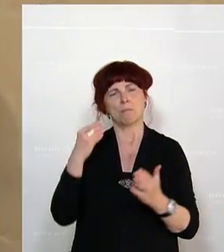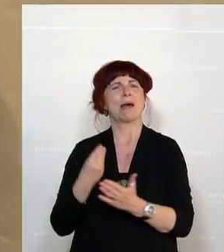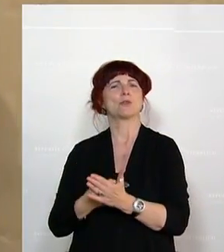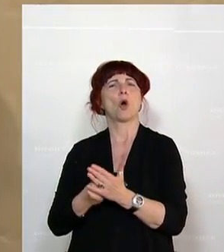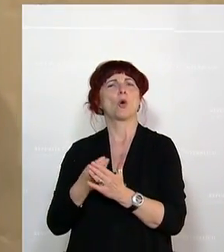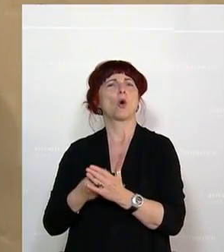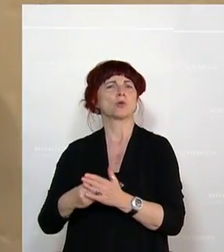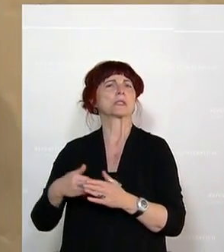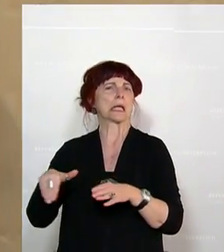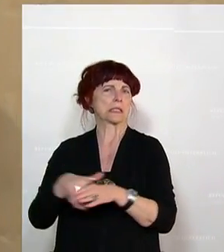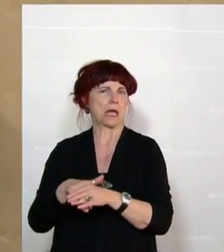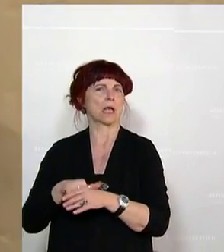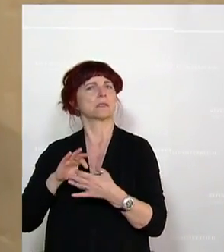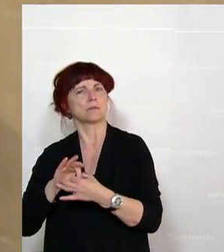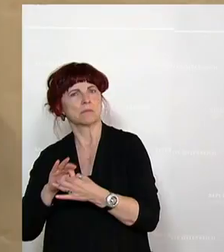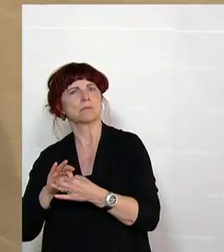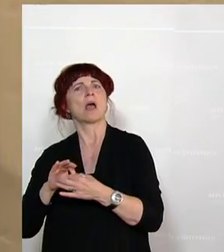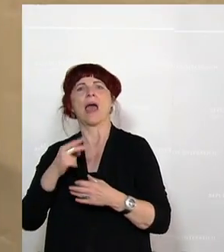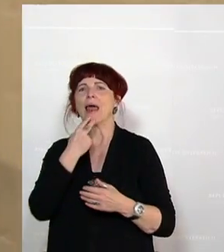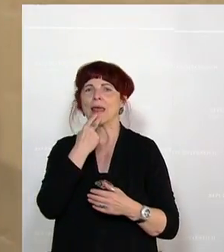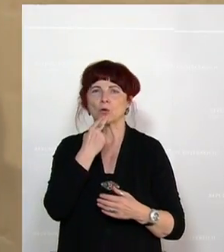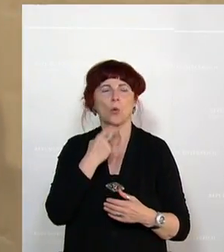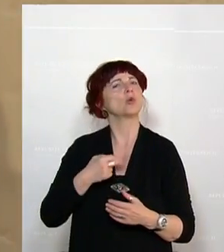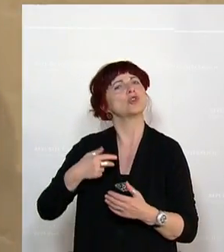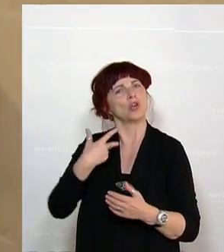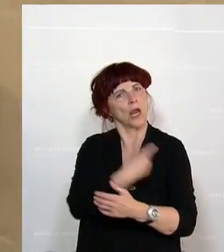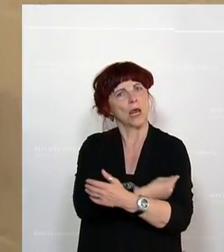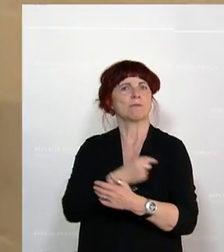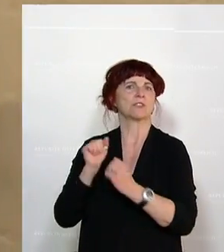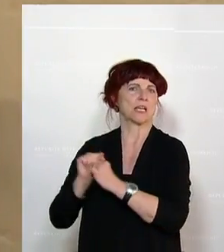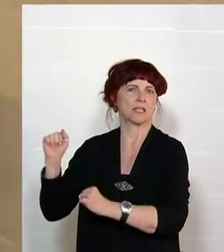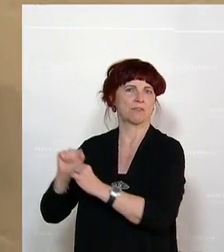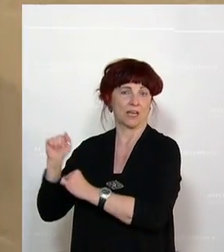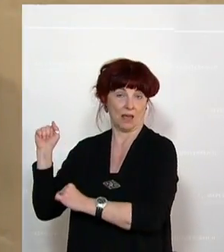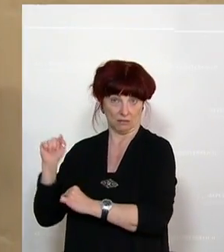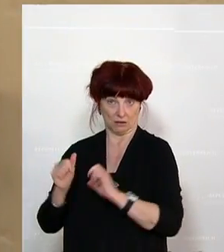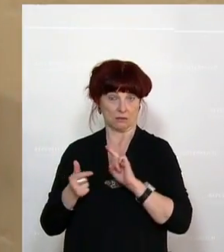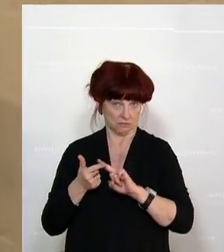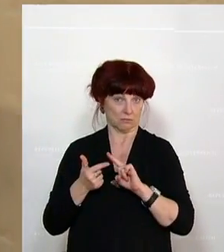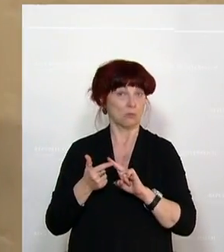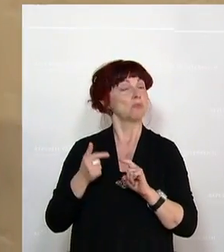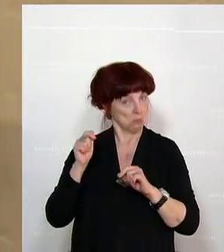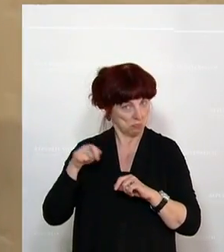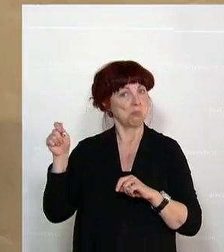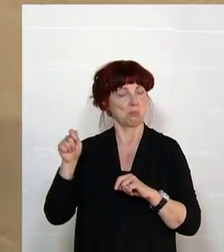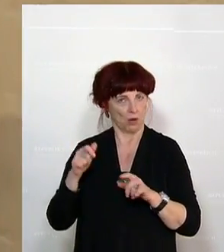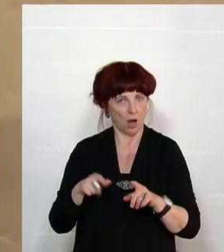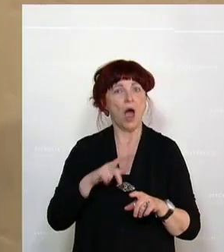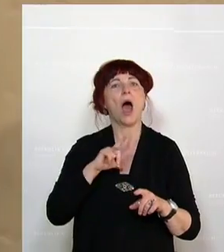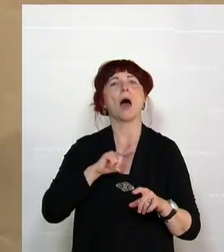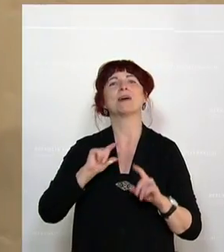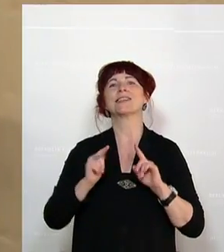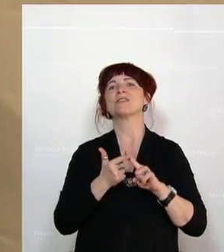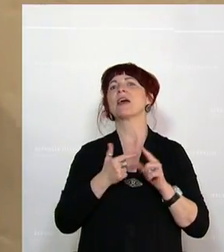Impfpasszertifikaten geht, von uns durchaus eine Zustimmung erfährt, ist bereits der zweite Punkt, ein Sonderbudget von 60